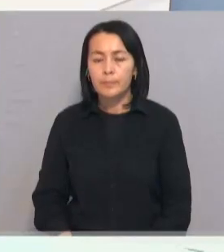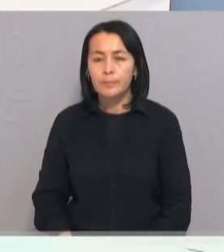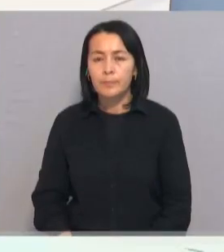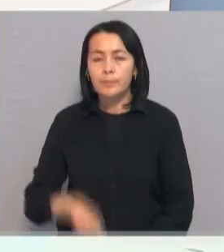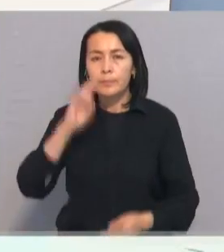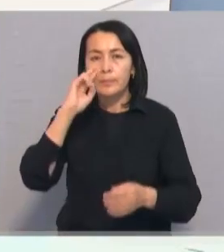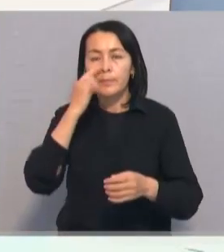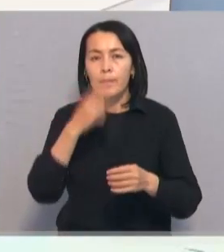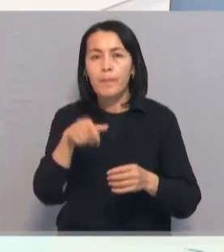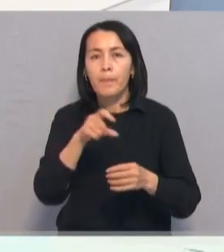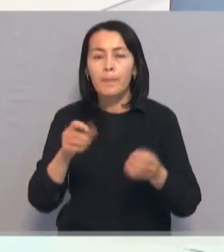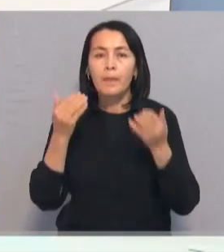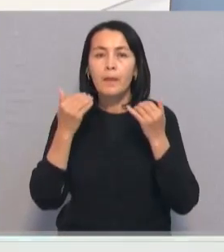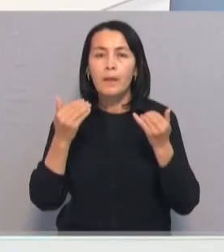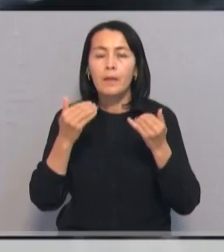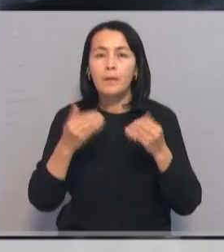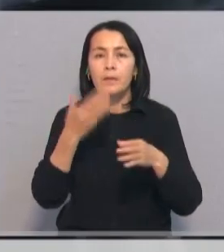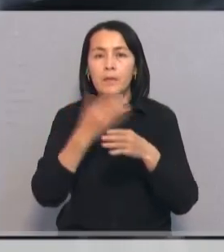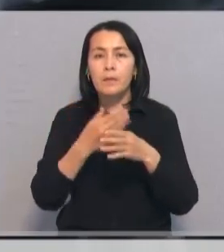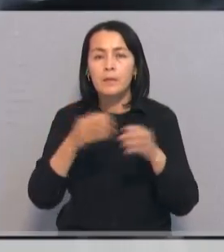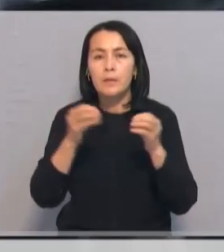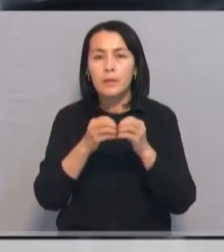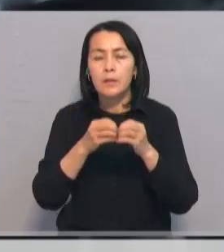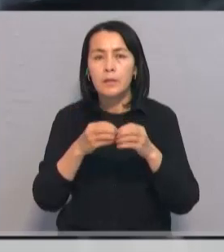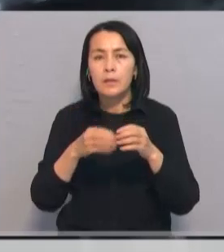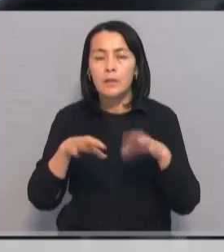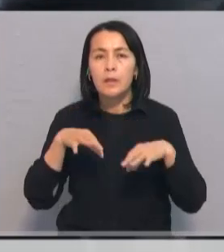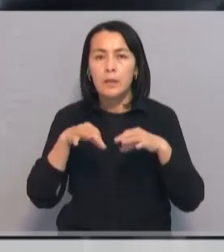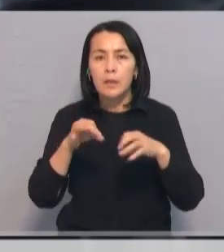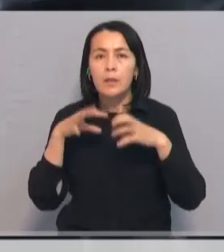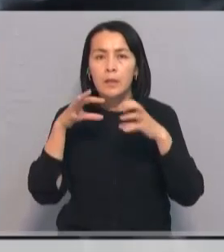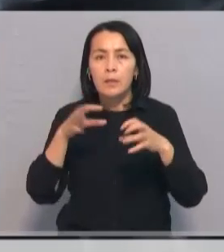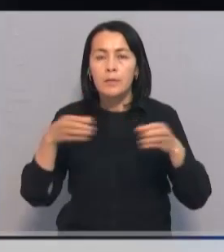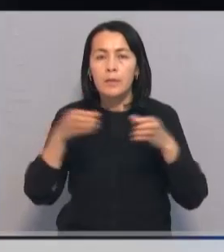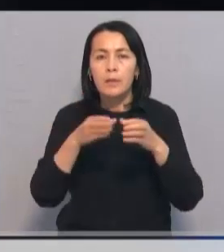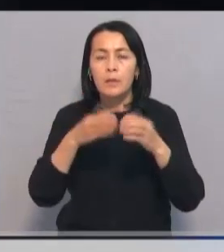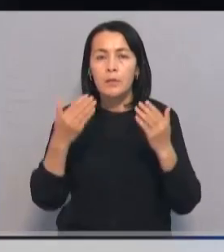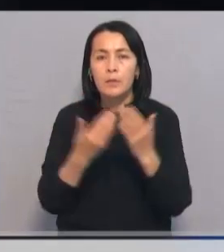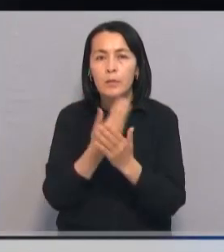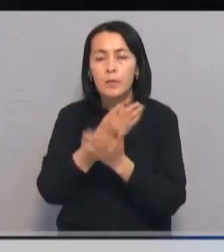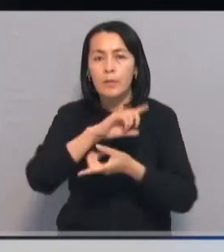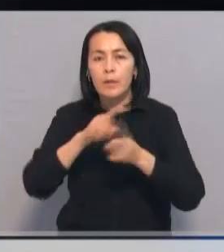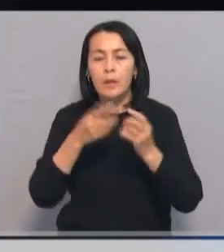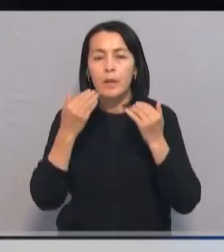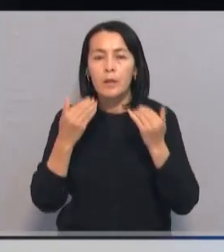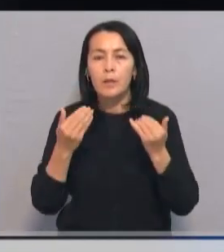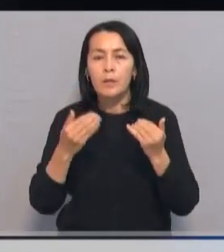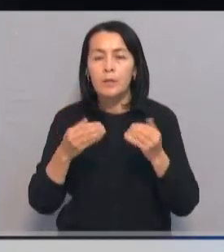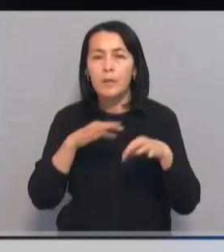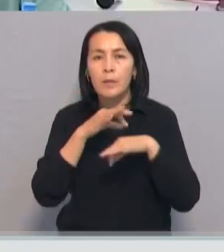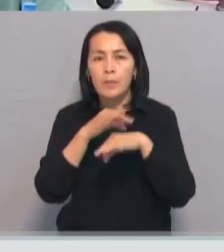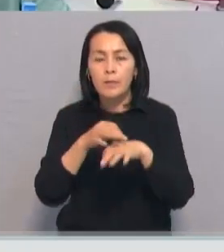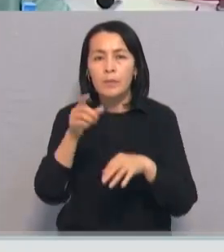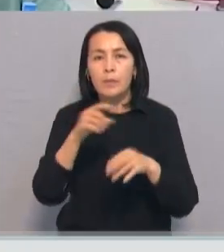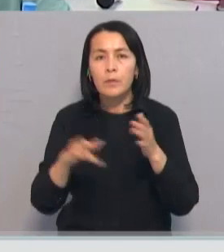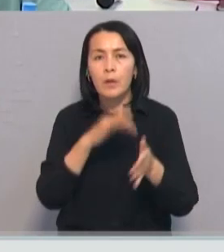Шимкентские пассажиров сейчас обслуживают 10 транспортных компаний. Частные автобусы обновлены на 98%. Перевозят